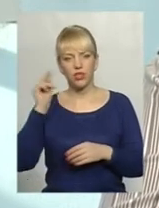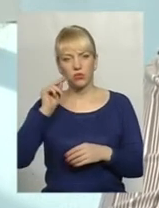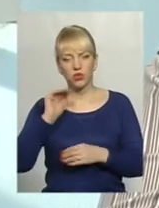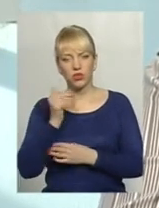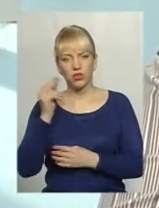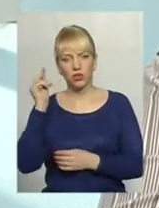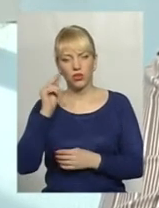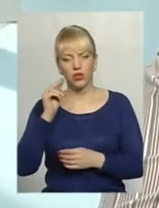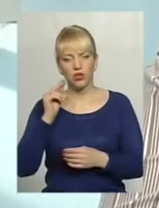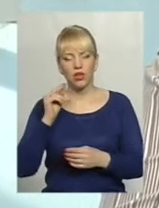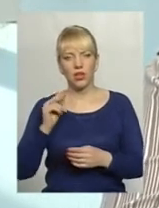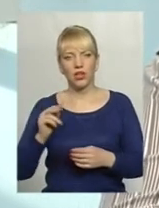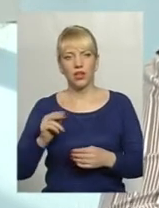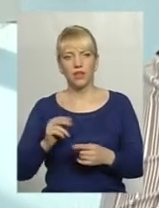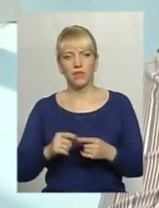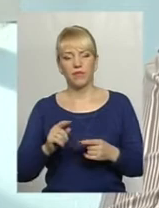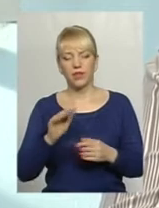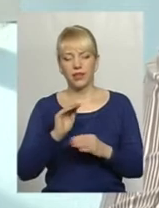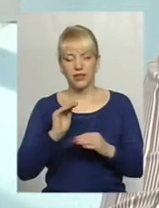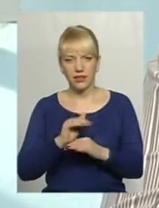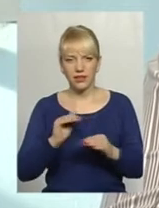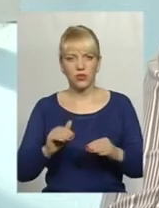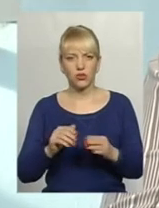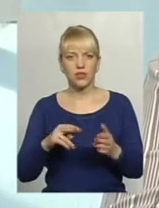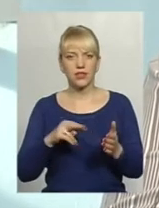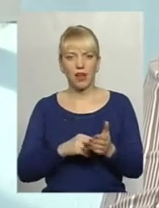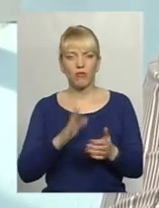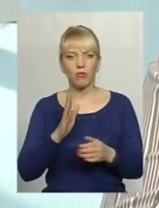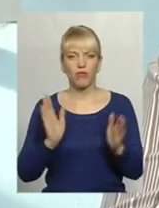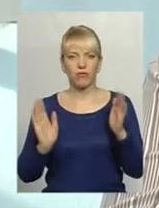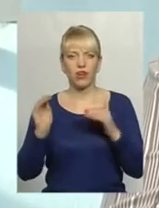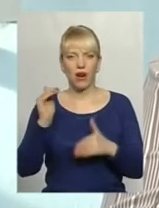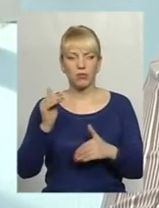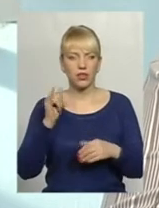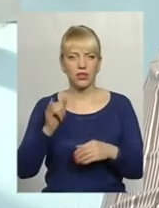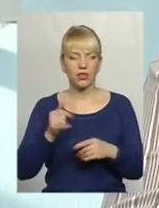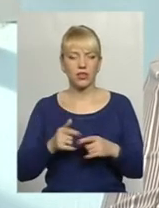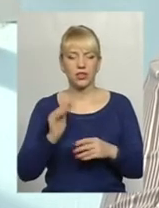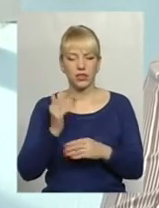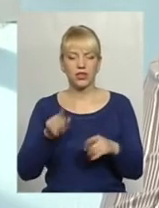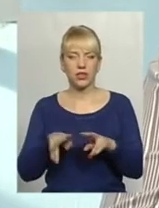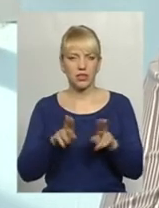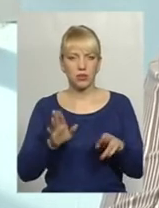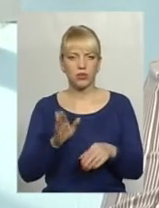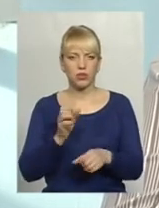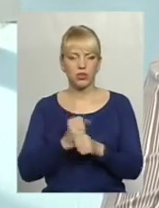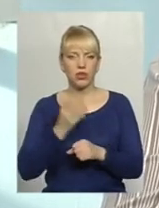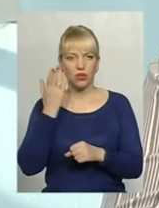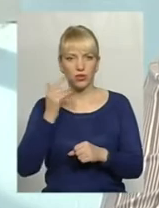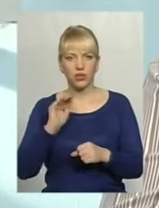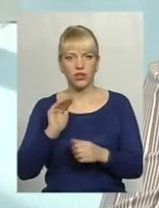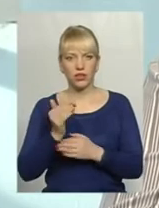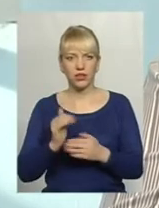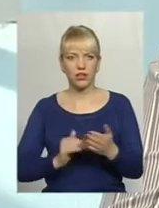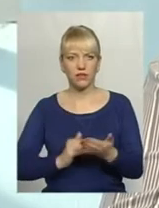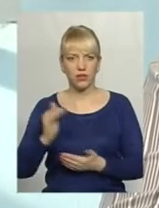чому так. Ми просто дитину ставимо в рамки чіткі, і відповідно до цих рамок дитина буде діяти. Коли вона стане доросла, вона буде